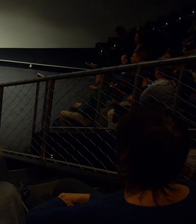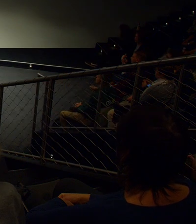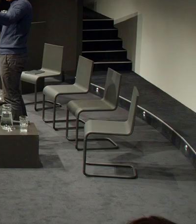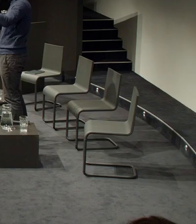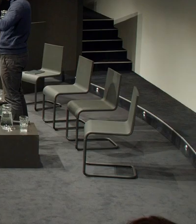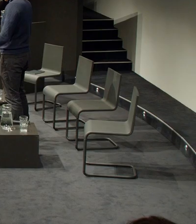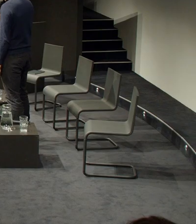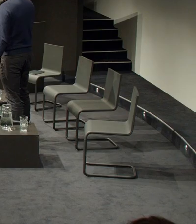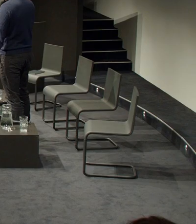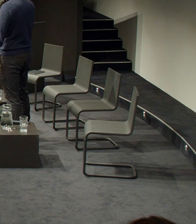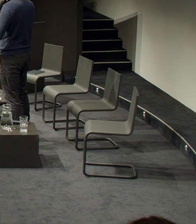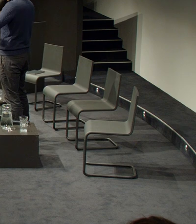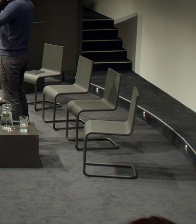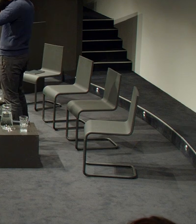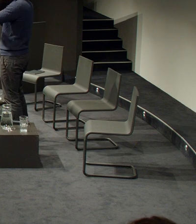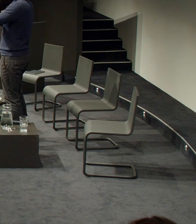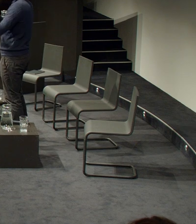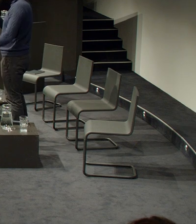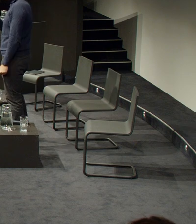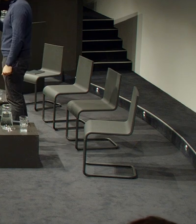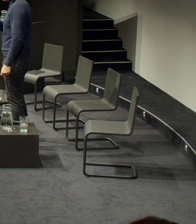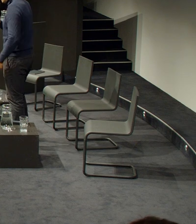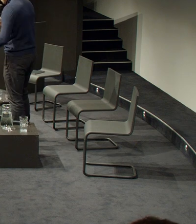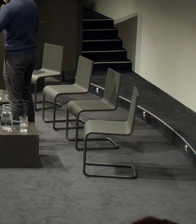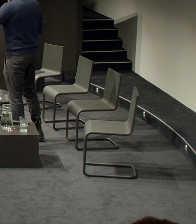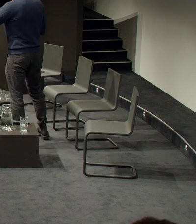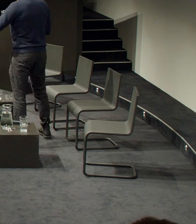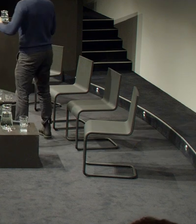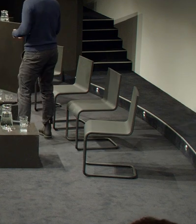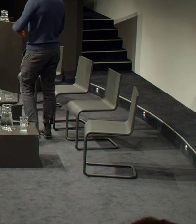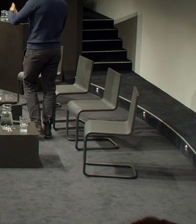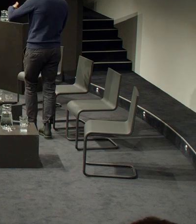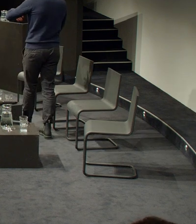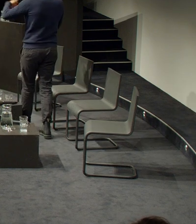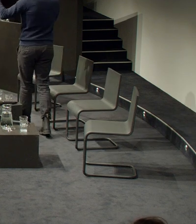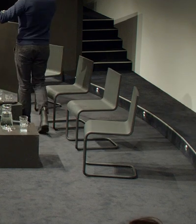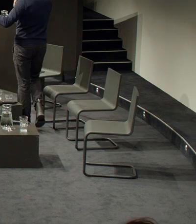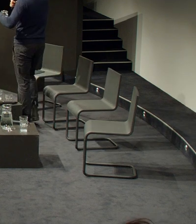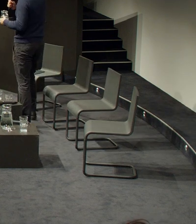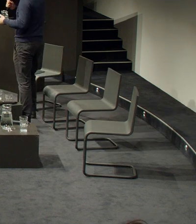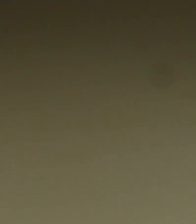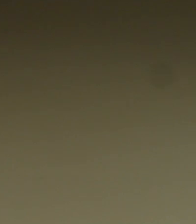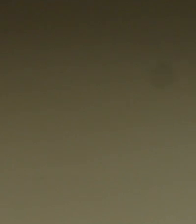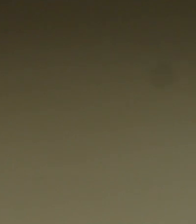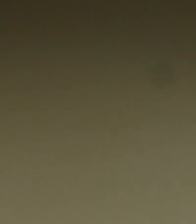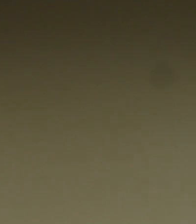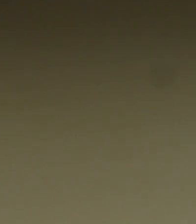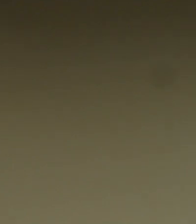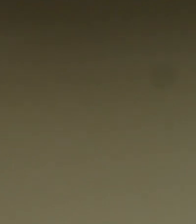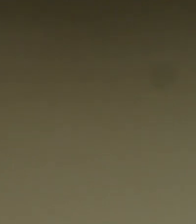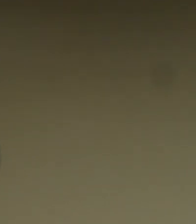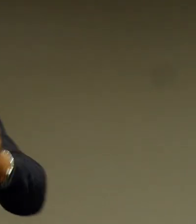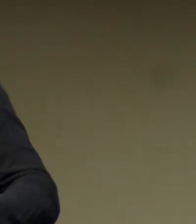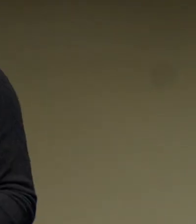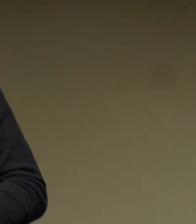Prahy, což znamená, že tady jsou dva náměstci nebo aspoň dva týmy náměstků a budeme se bavit o malých, ale i velkých změnách Prahy. Někdy je to